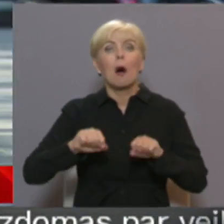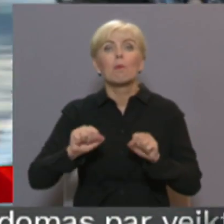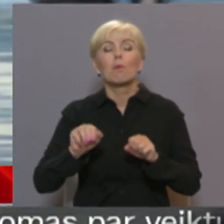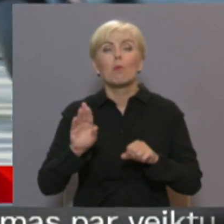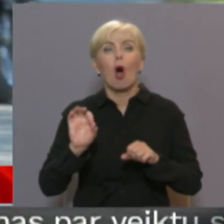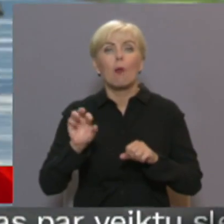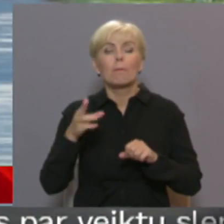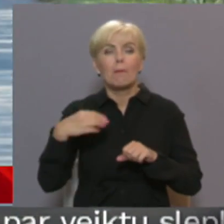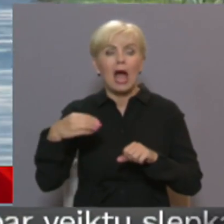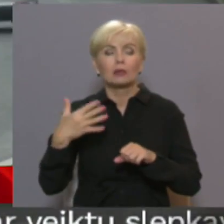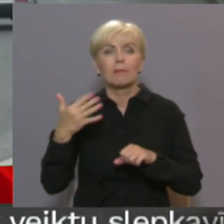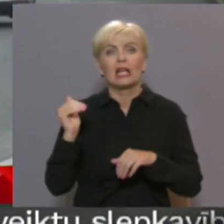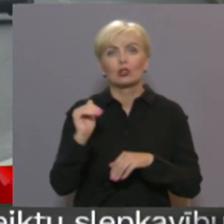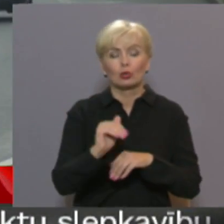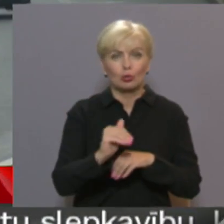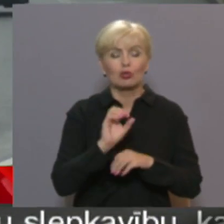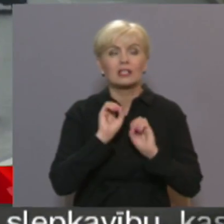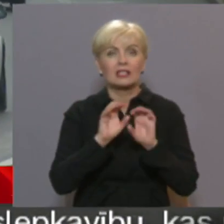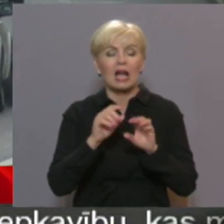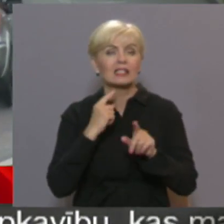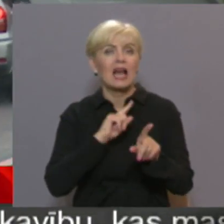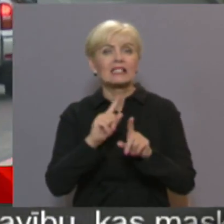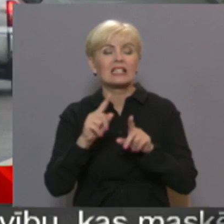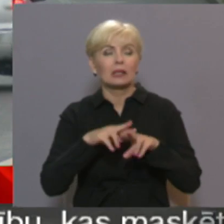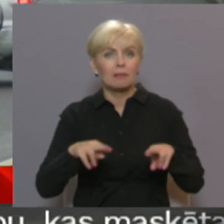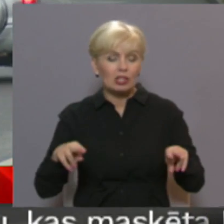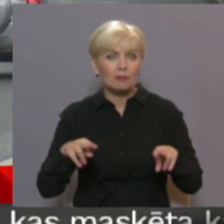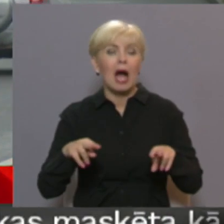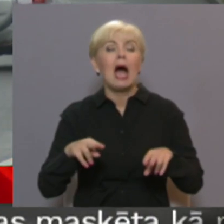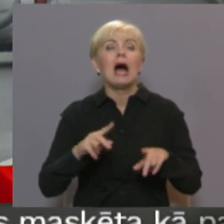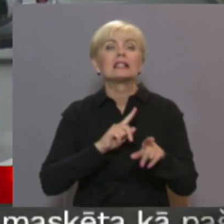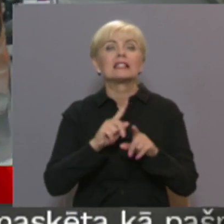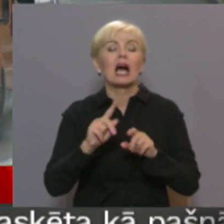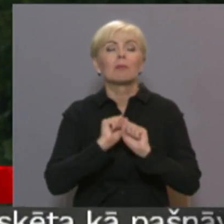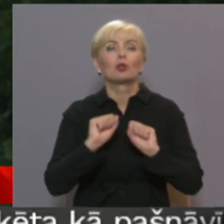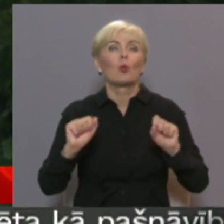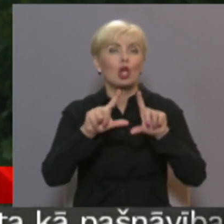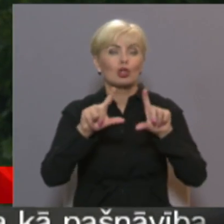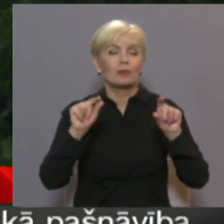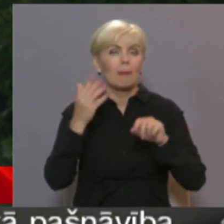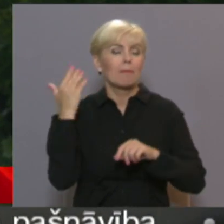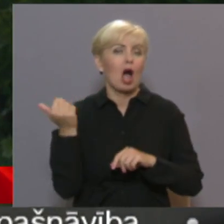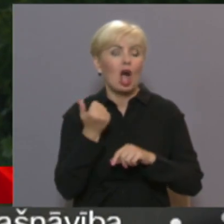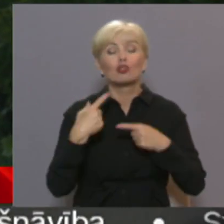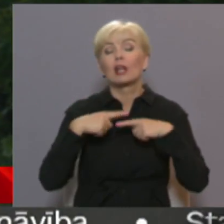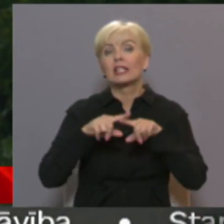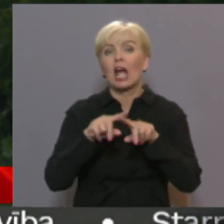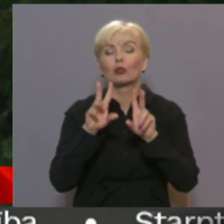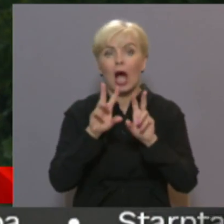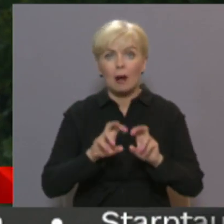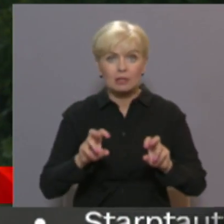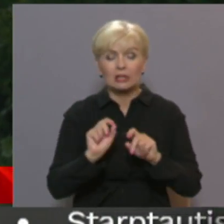pieciem tūkstošiem. Paulda satiksmas ministrijā, bet ceļu satiksmas drošības direkcijā norāda, ka pērni tehniskajā apskatē